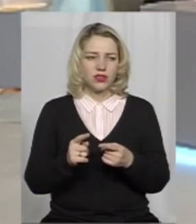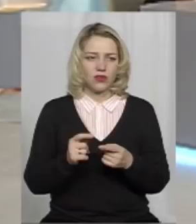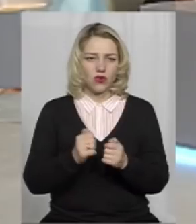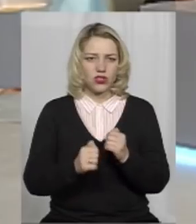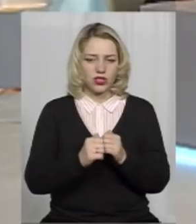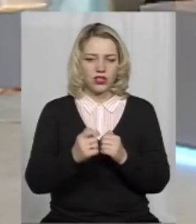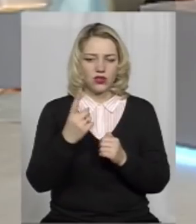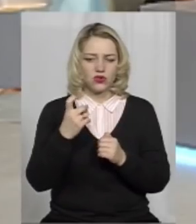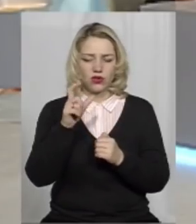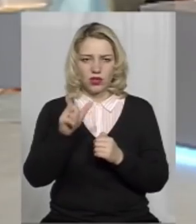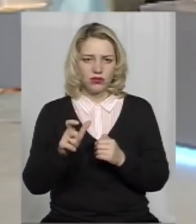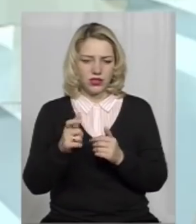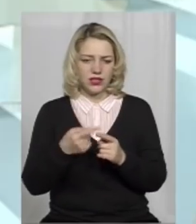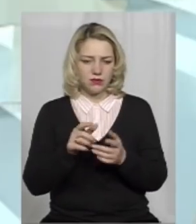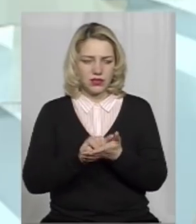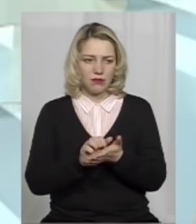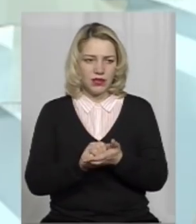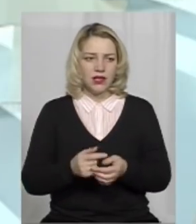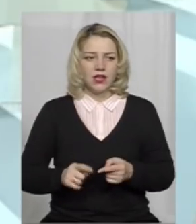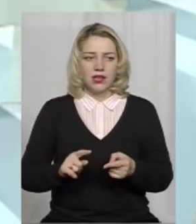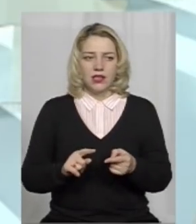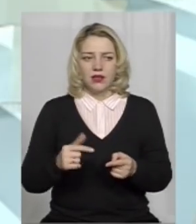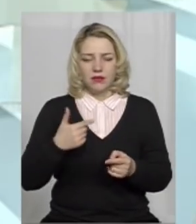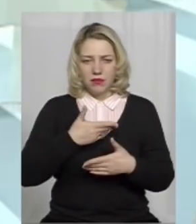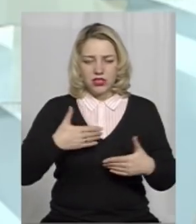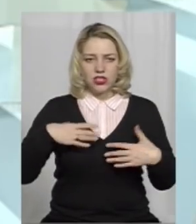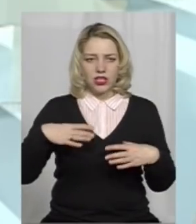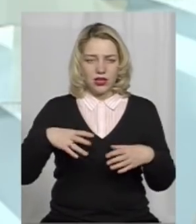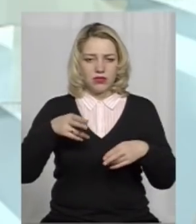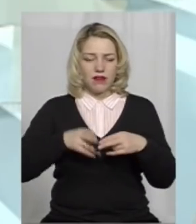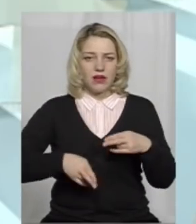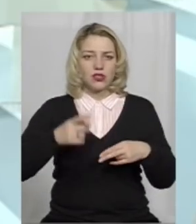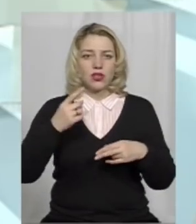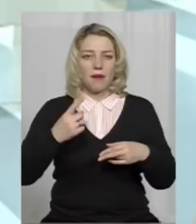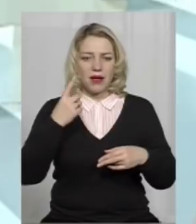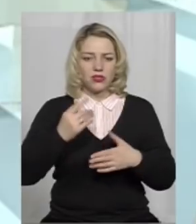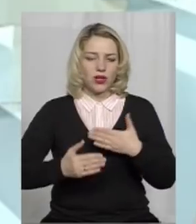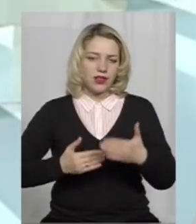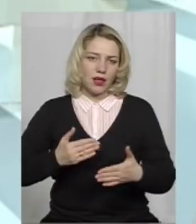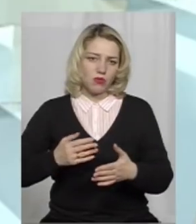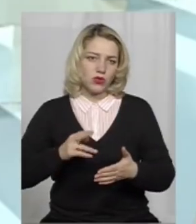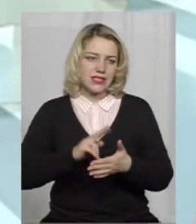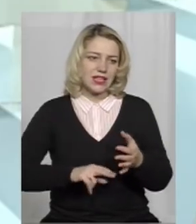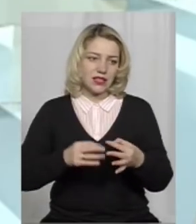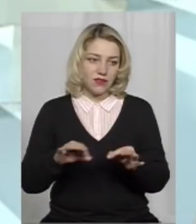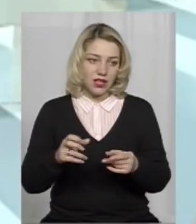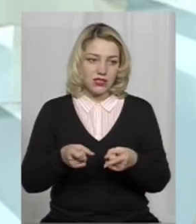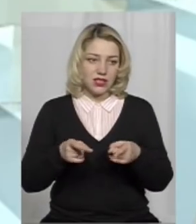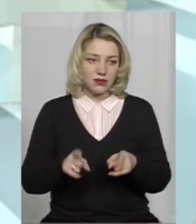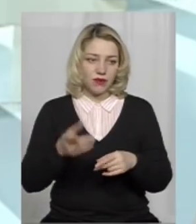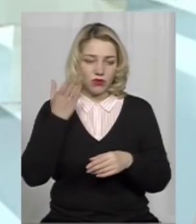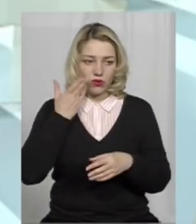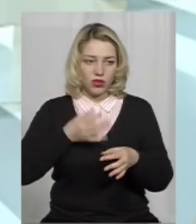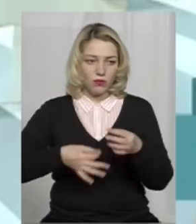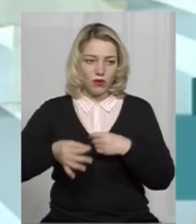може цікавість дивитися? Так. Ми чекаємо завершення першого етапу сертифікації. Насправді,